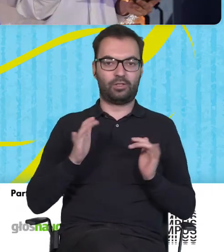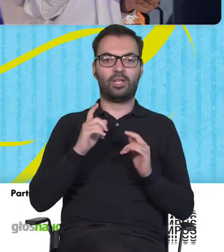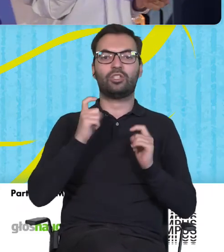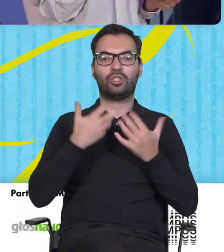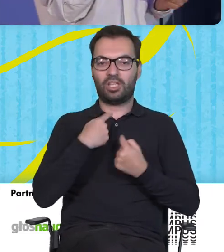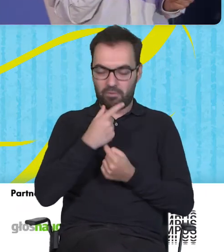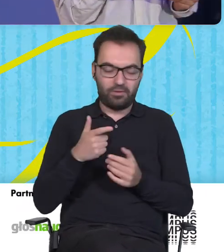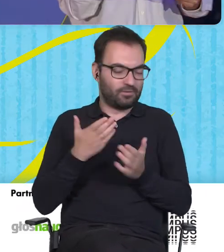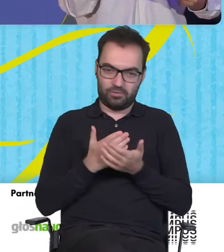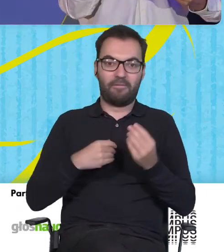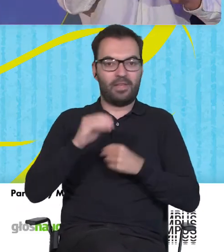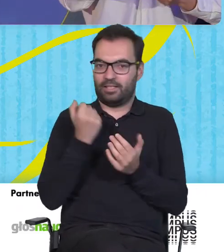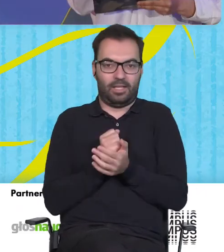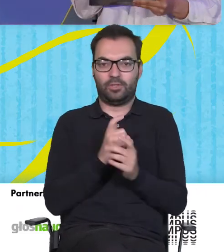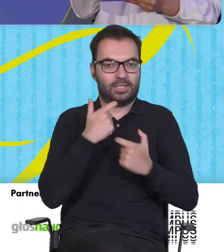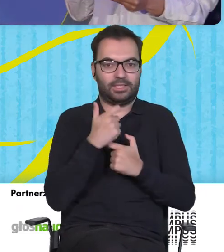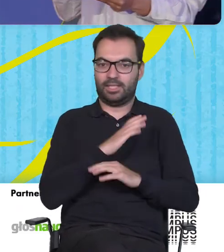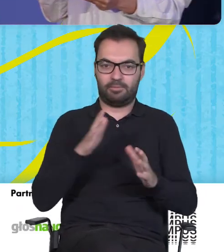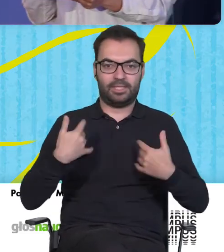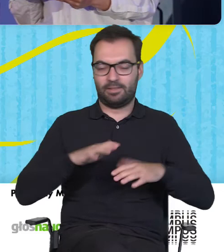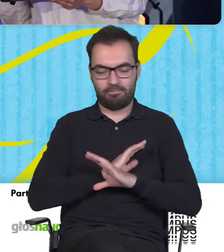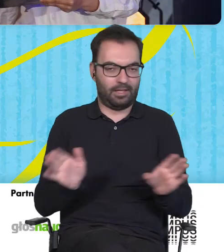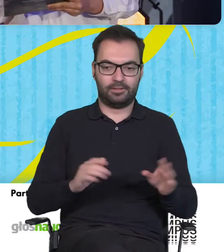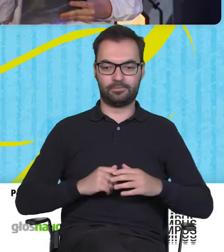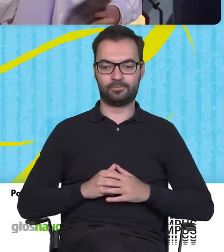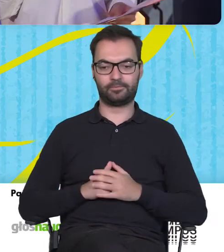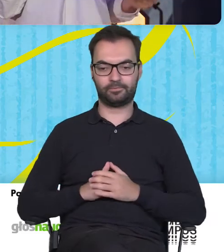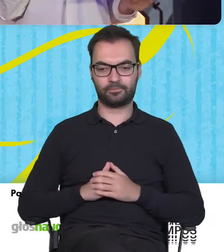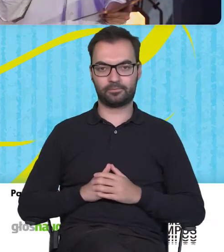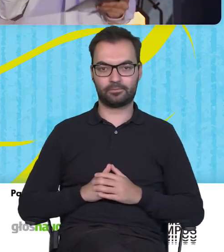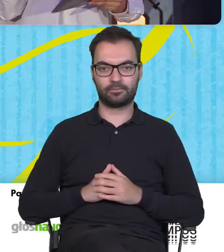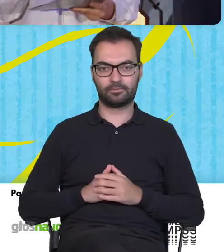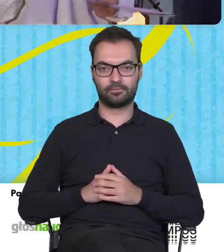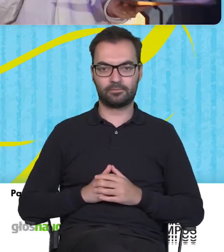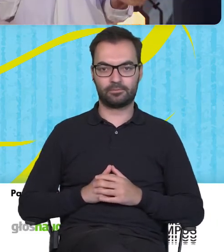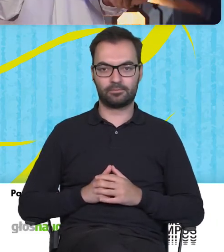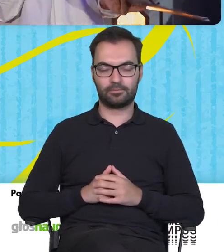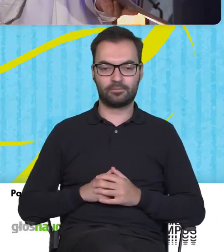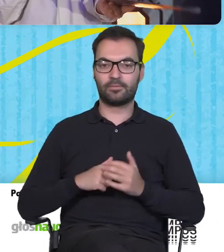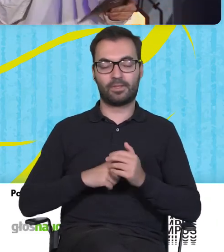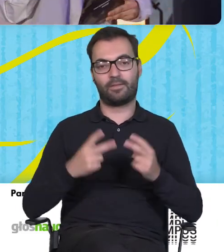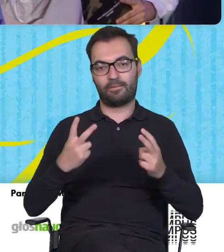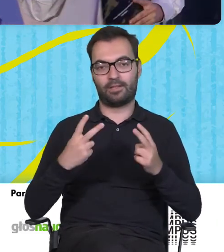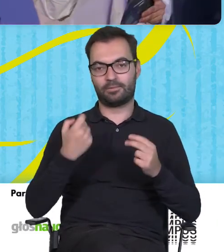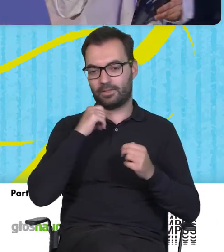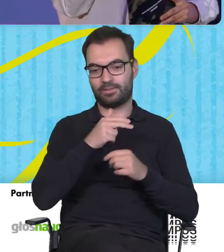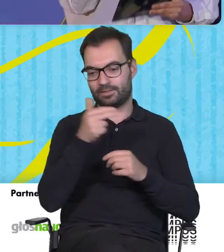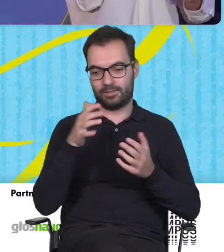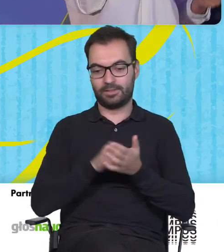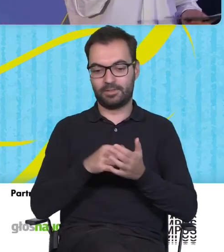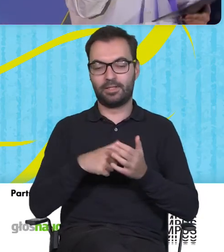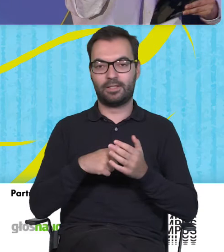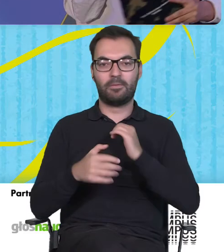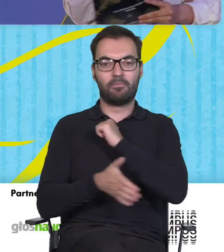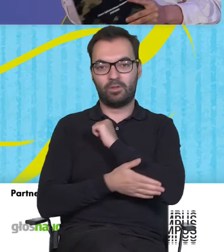chce, ile potrzebuje, bez żadnego stresu. I porusza jedną z najważniejszych właśnie spraw, porusza